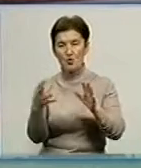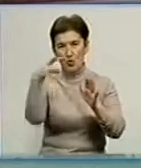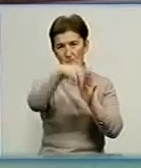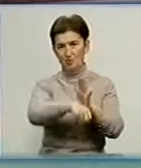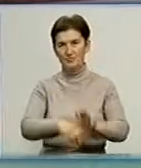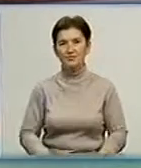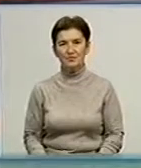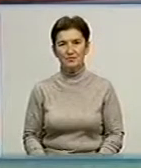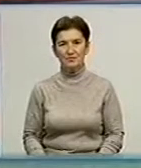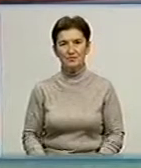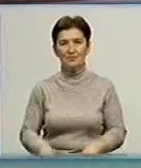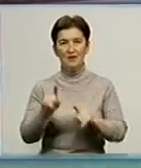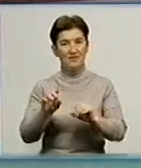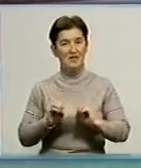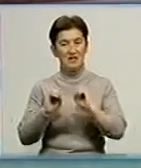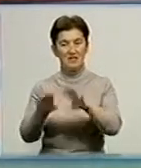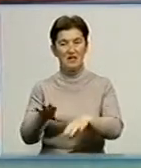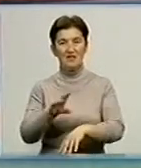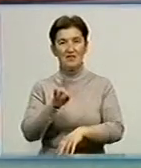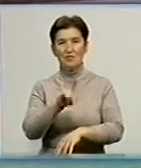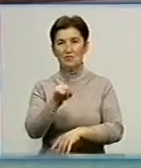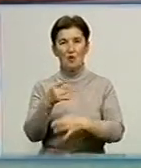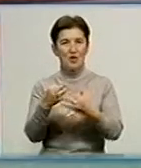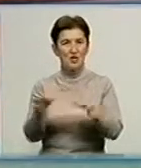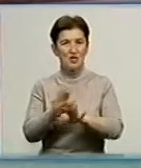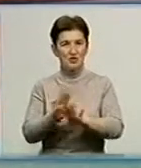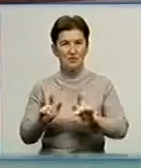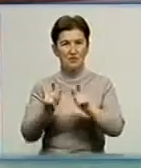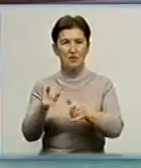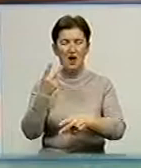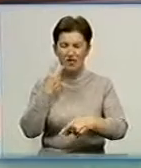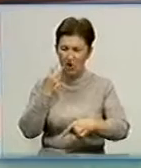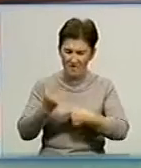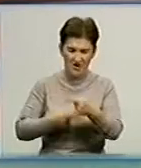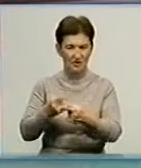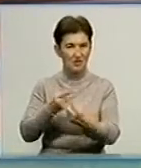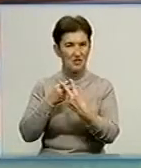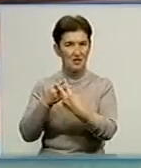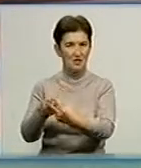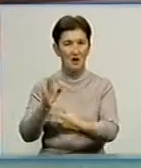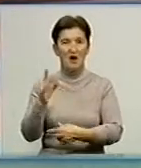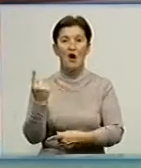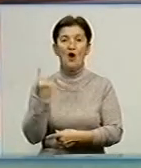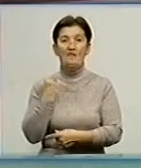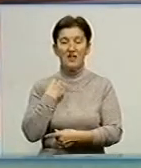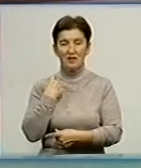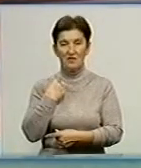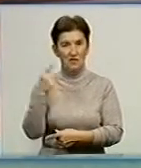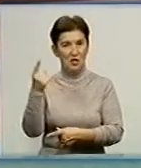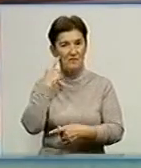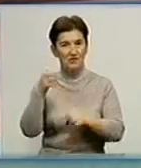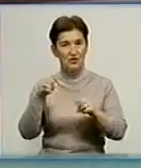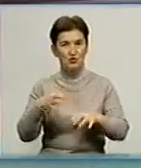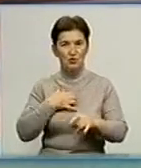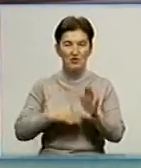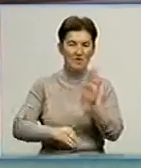Він склав ЗНО, але йому не дозволили вступити до вишу. В'язень-довічник, який відбуває покарання в Кіровоградській виправній колонії, вирішив отримати